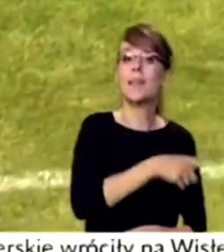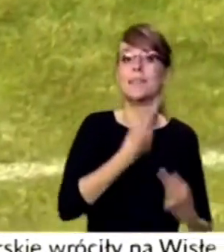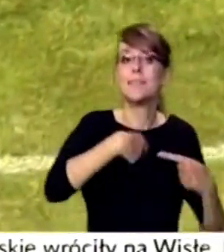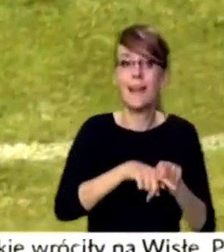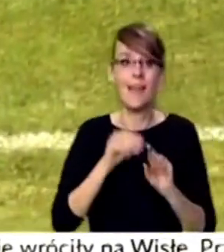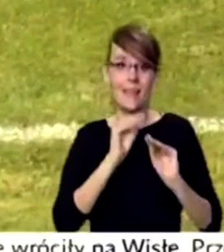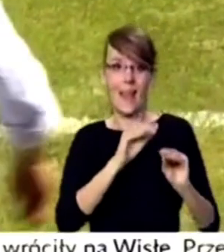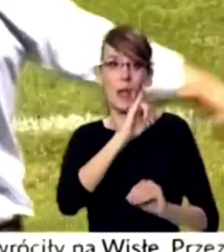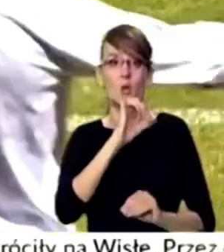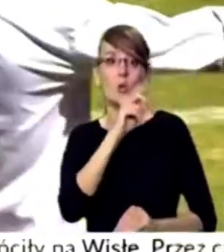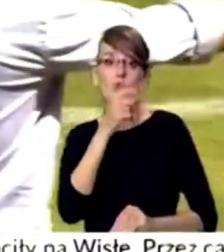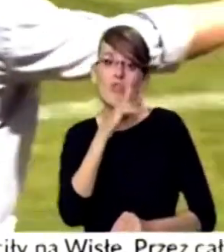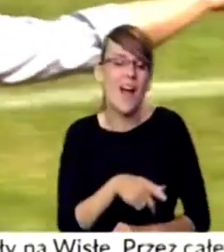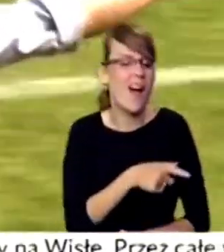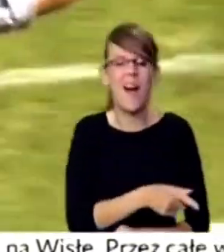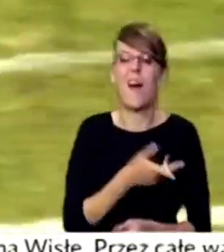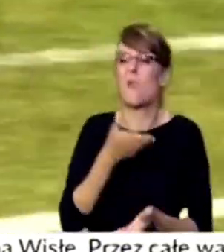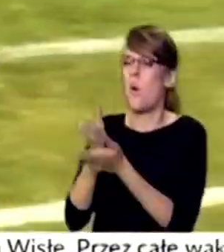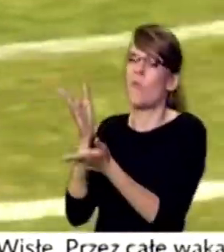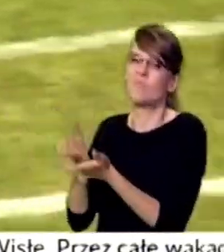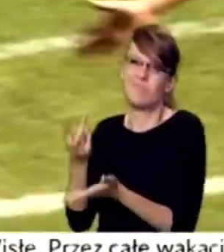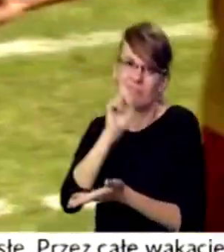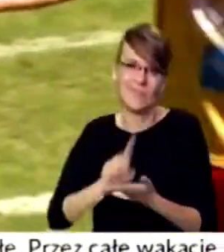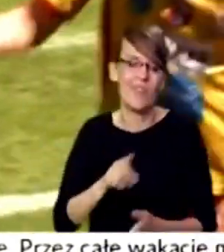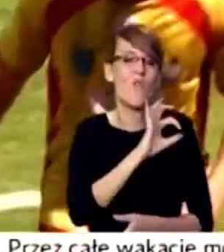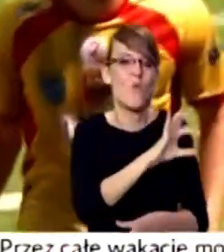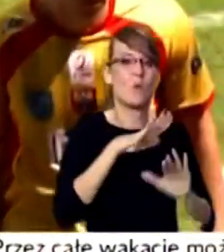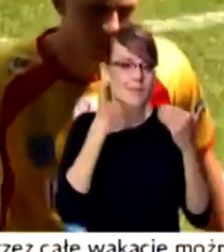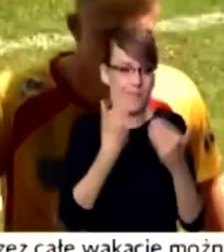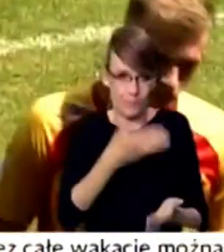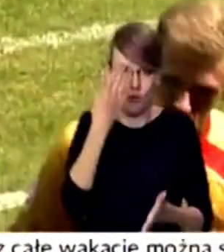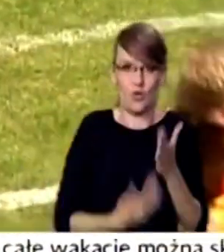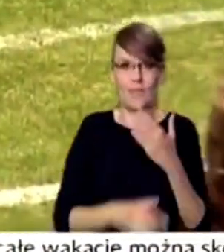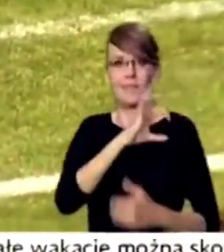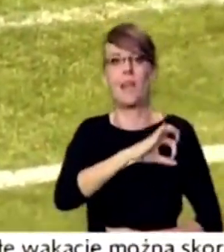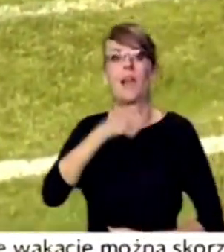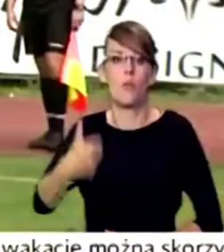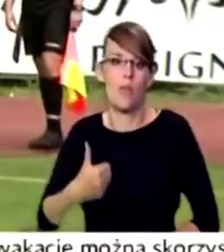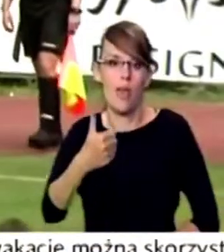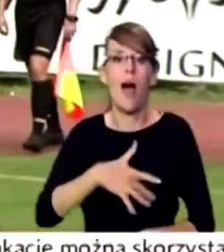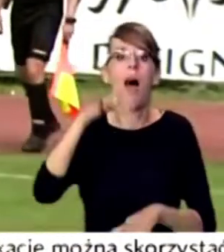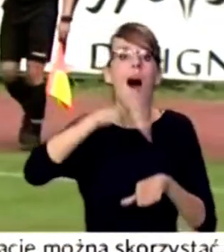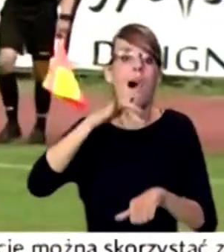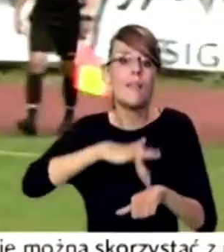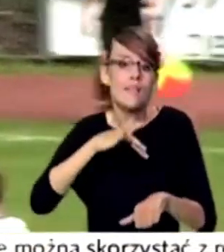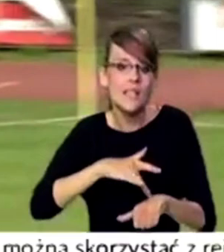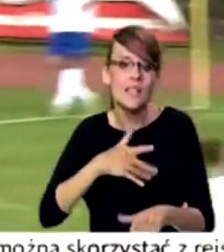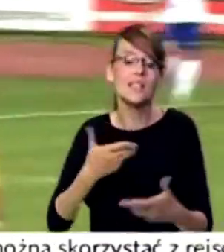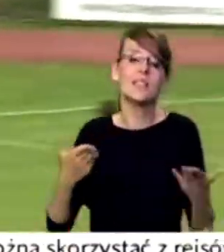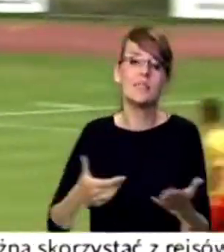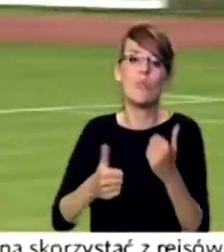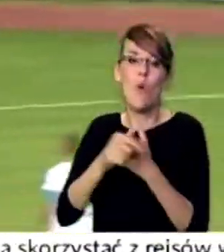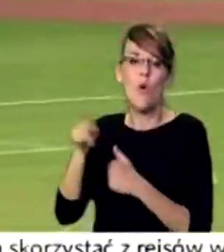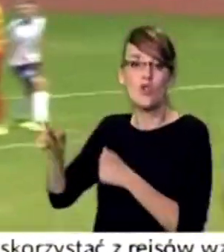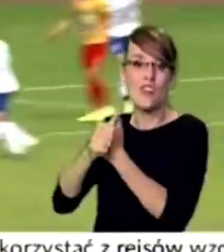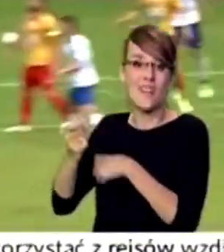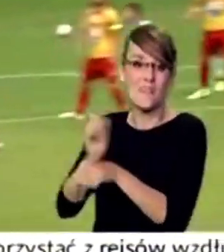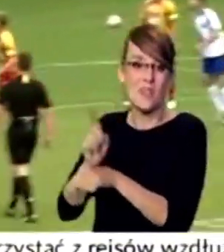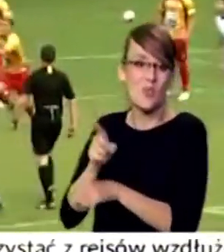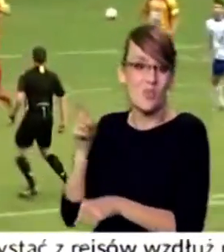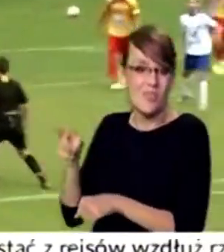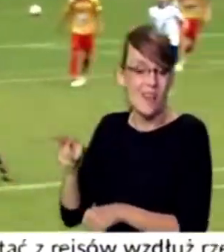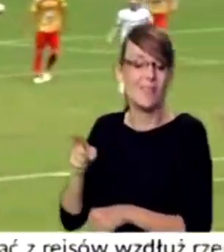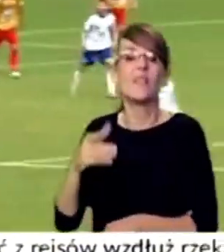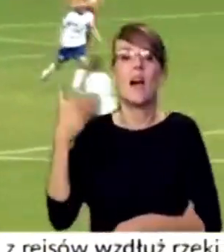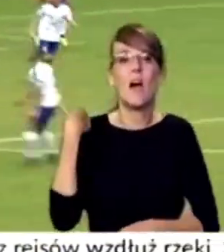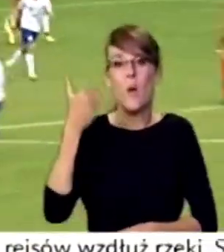Juźwiaka jednak nie pomógł, przegrał na własnym stadionie 0-1, a o wyniku przesądziła ta akcja z 60 minuty, kiedy